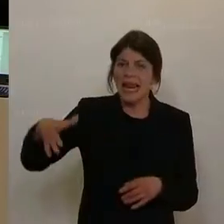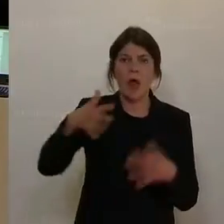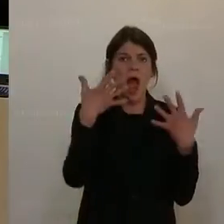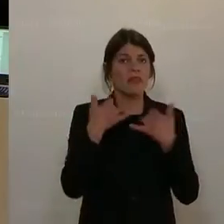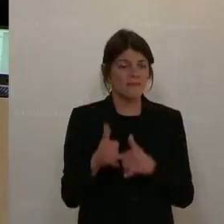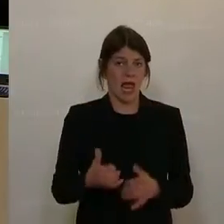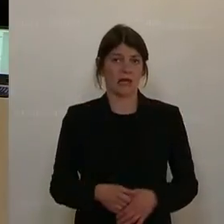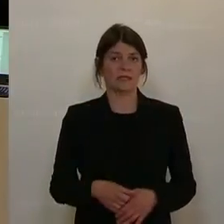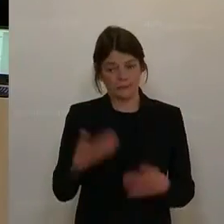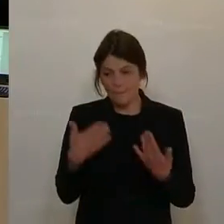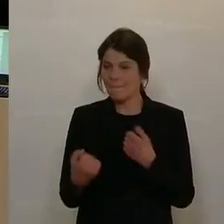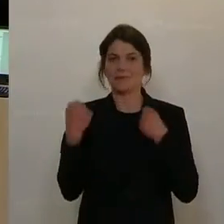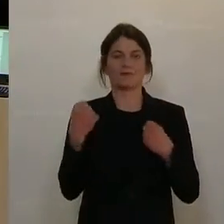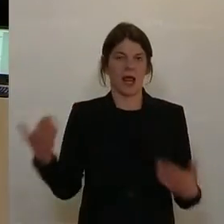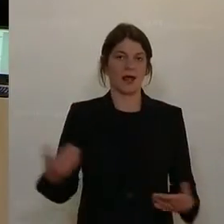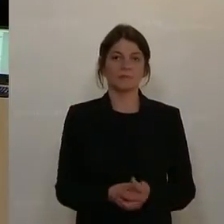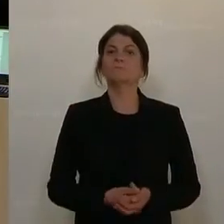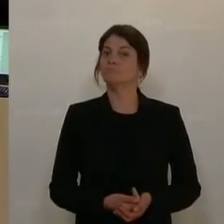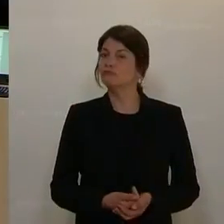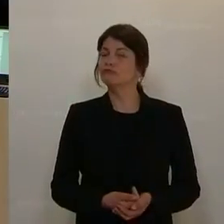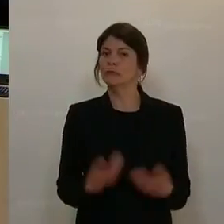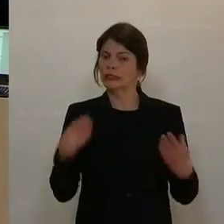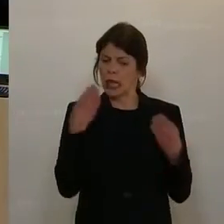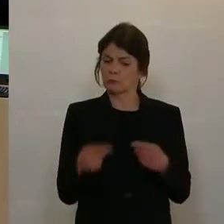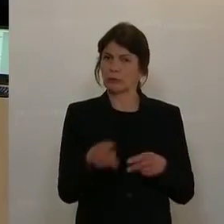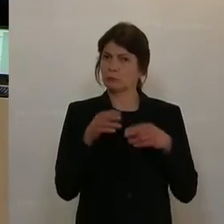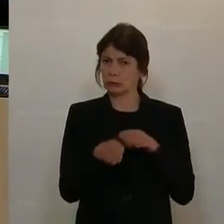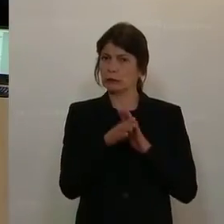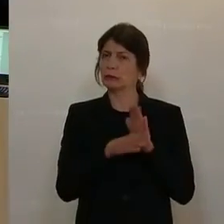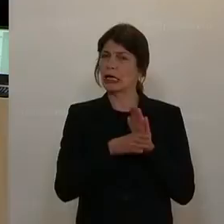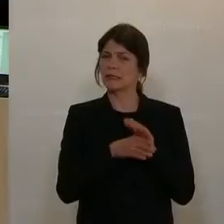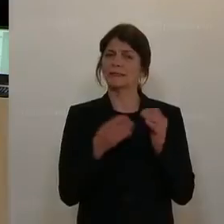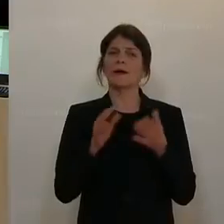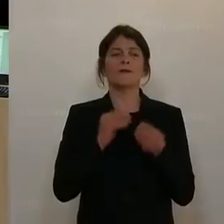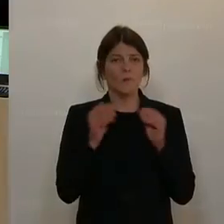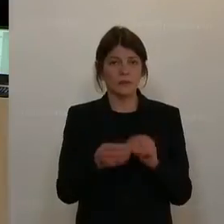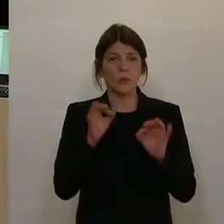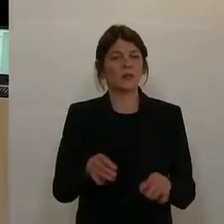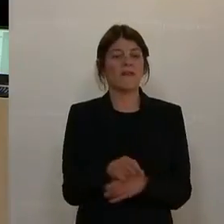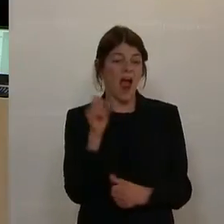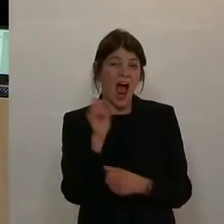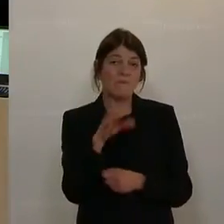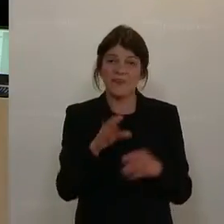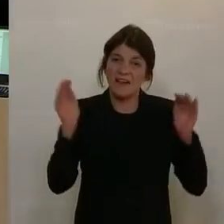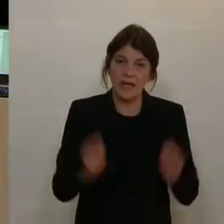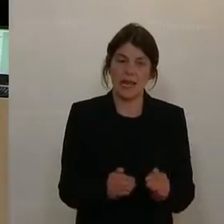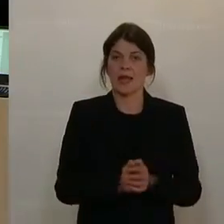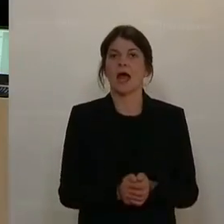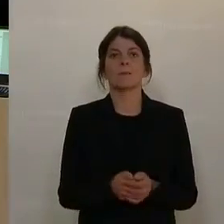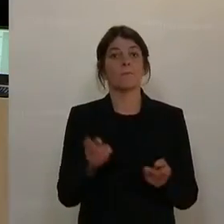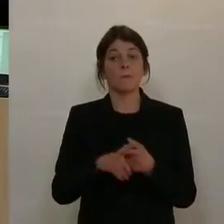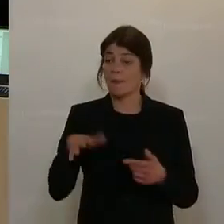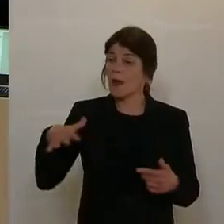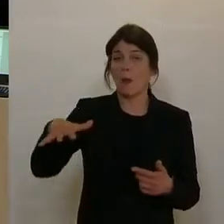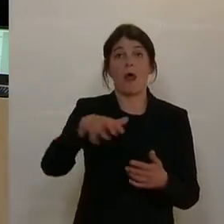Das Handwerk zu stärken gilt, das geht glaube ich mit diesem Gesetz, dass man Abfälle vermeidet und die